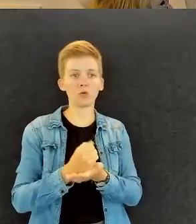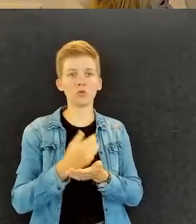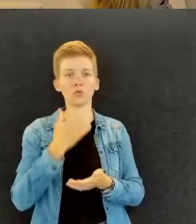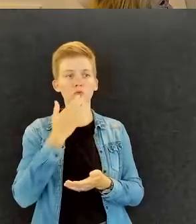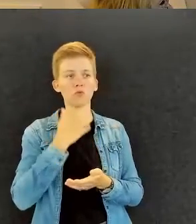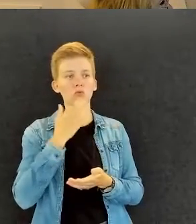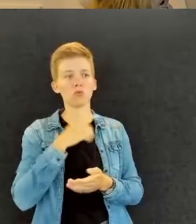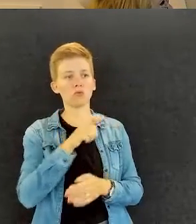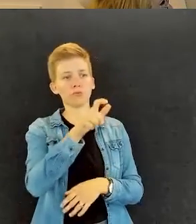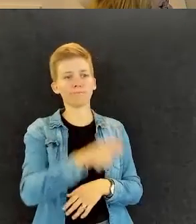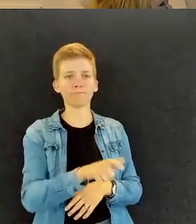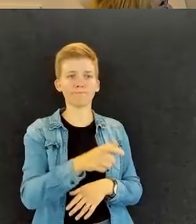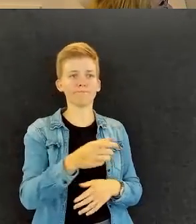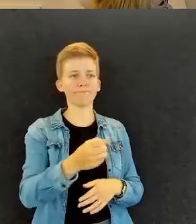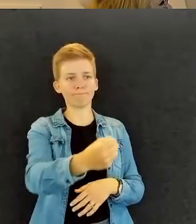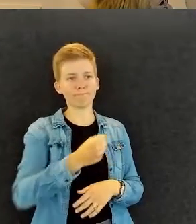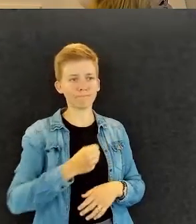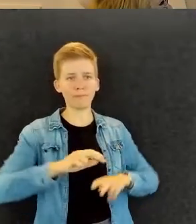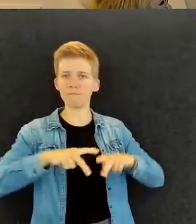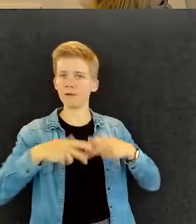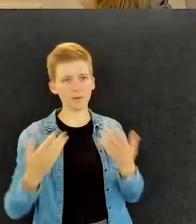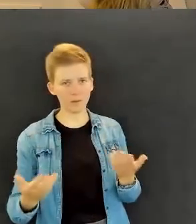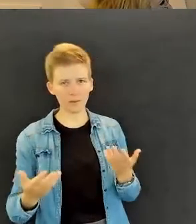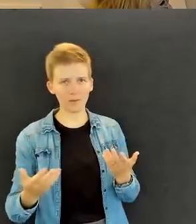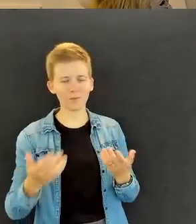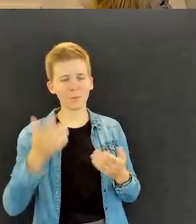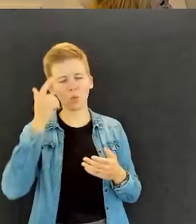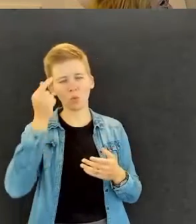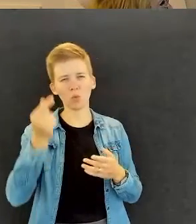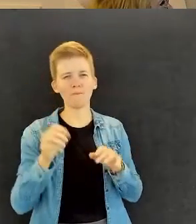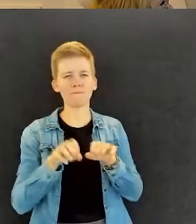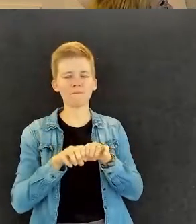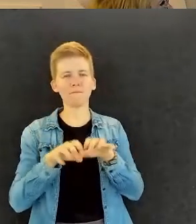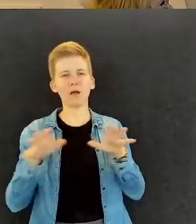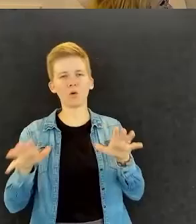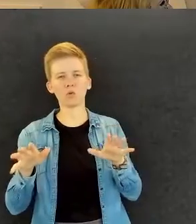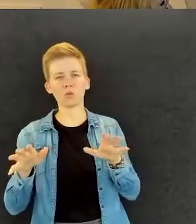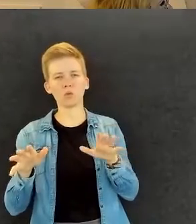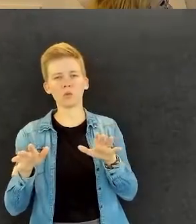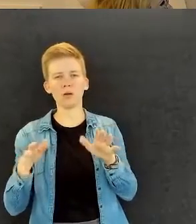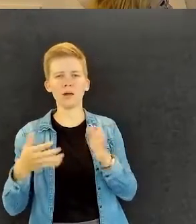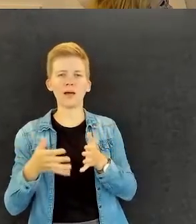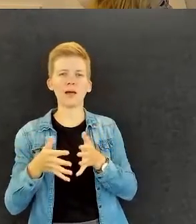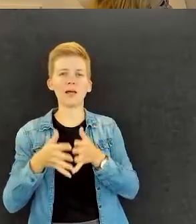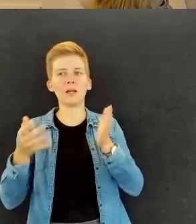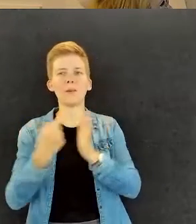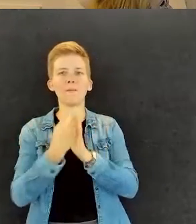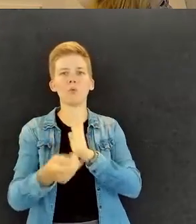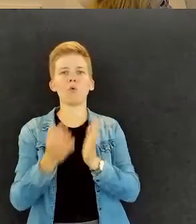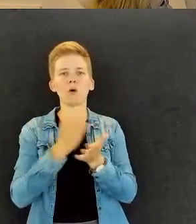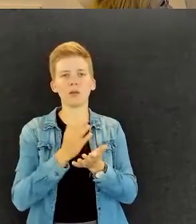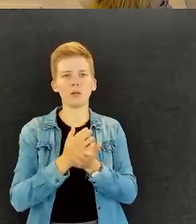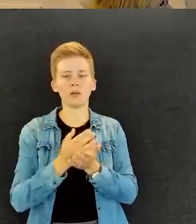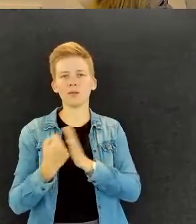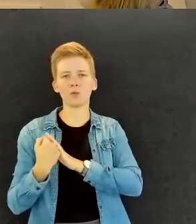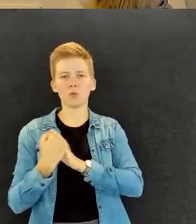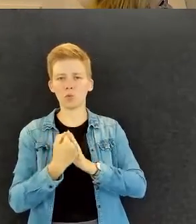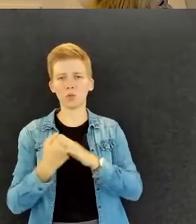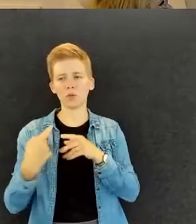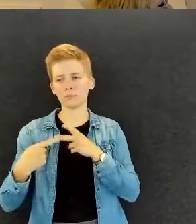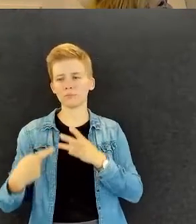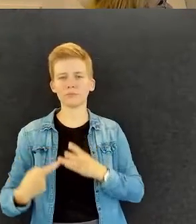joku duuniin tai ei, niin siinä ehkä vaikuttaa kuitenkin enemmän muut asiat kuin nämä tuet.